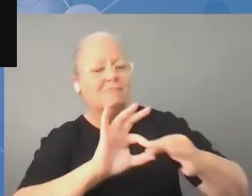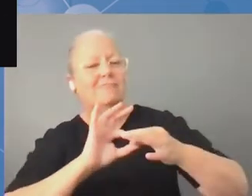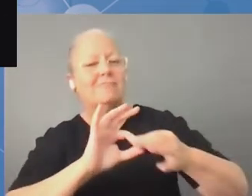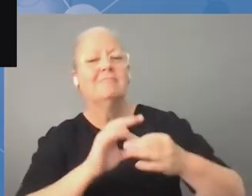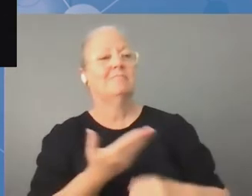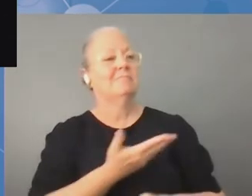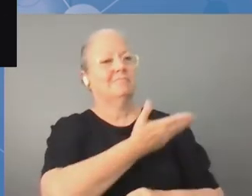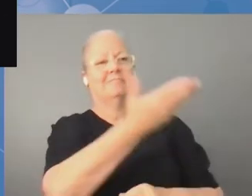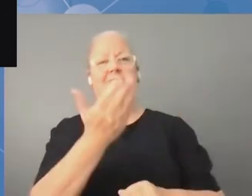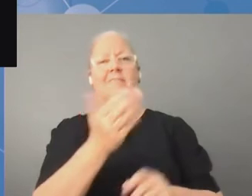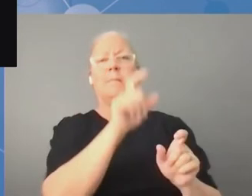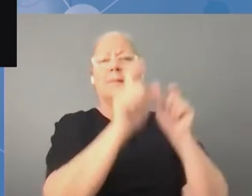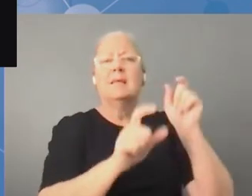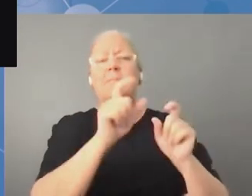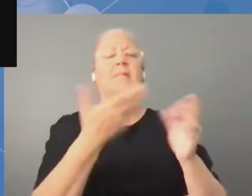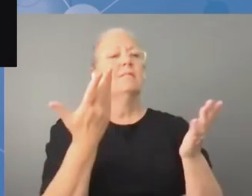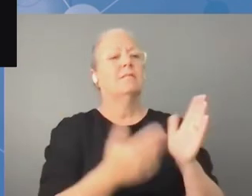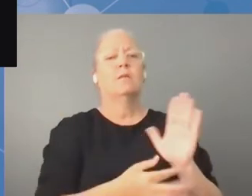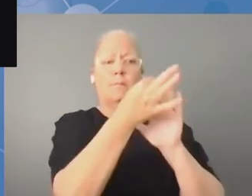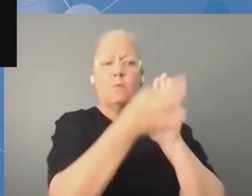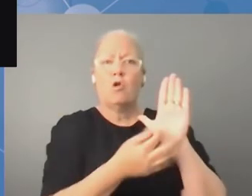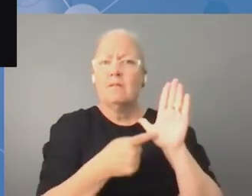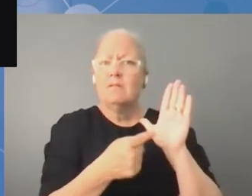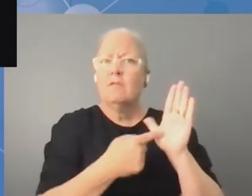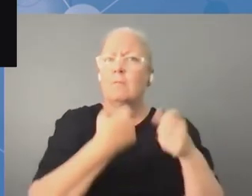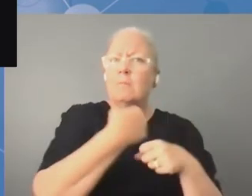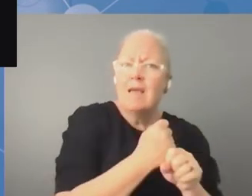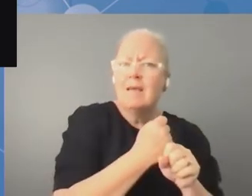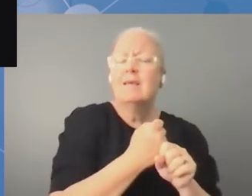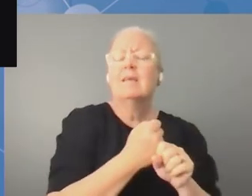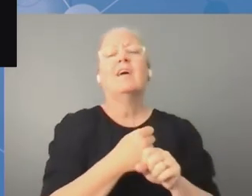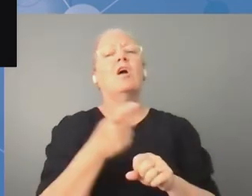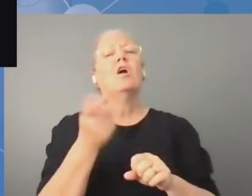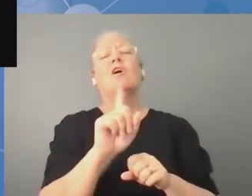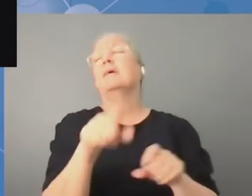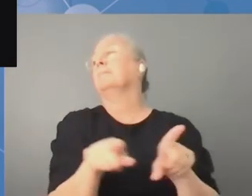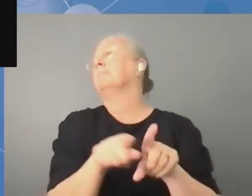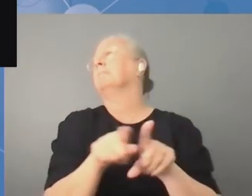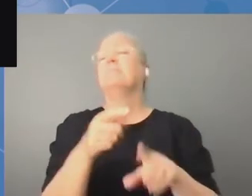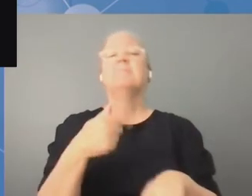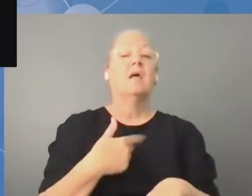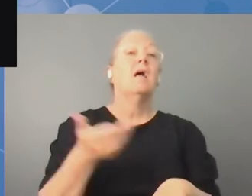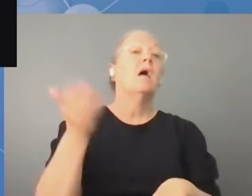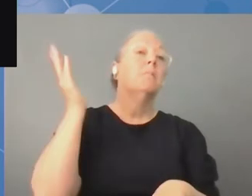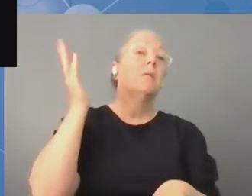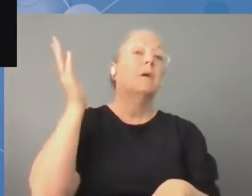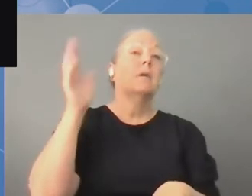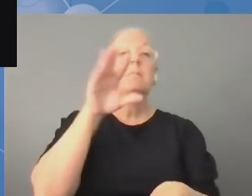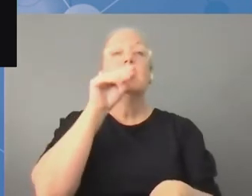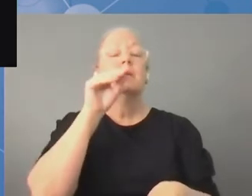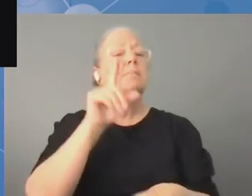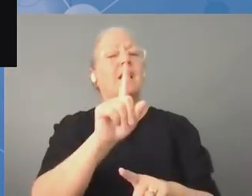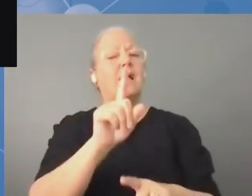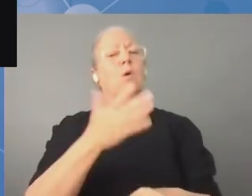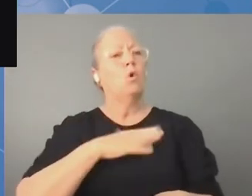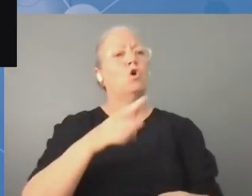staramy się nawiązywać kontakty z decydentami i cieszymy się, że mamy taką możliwość,